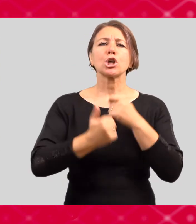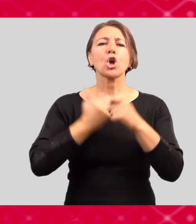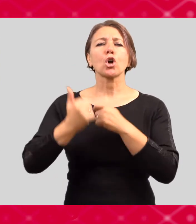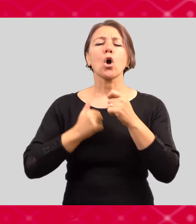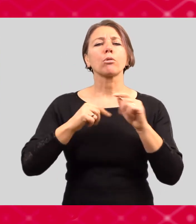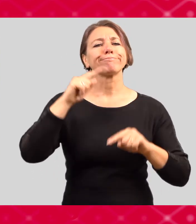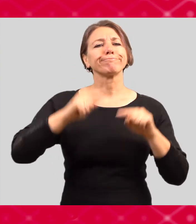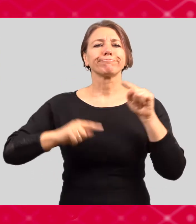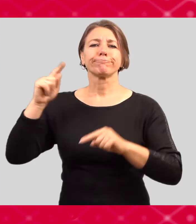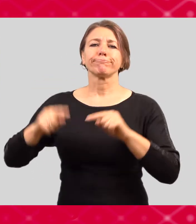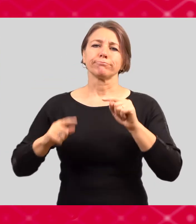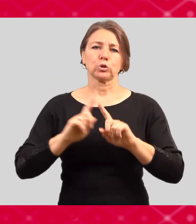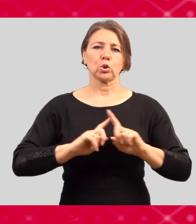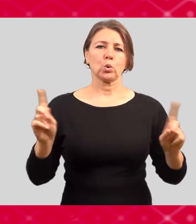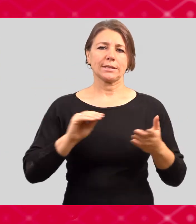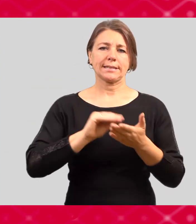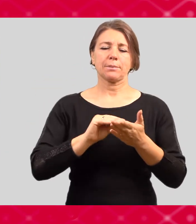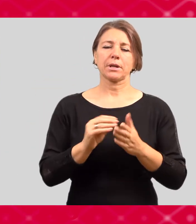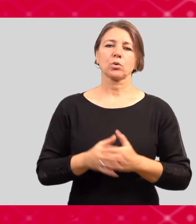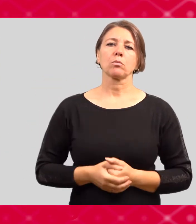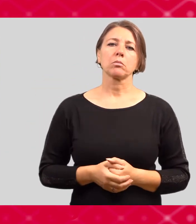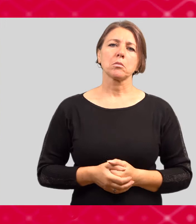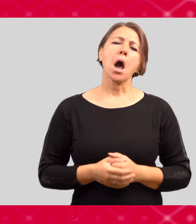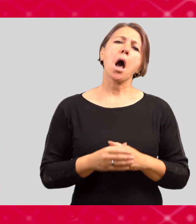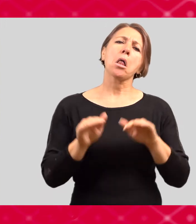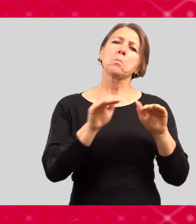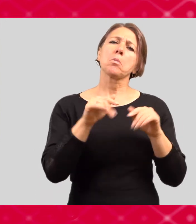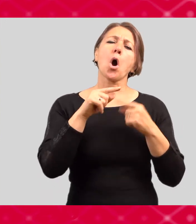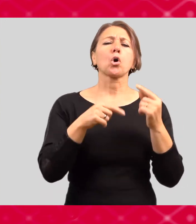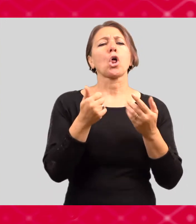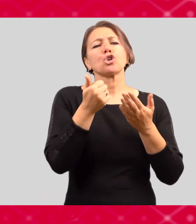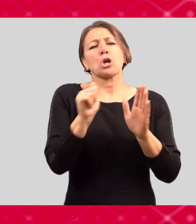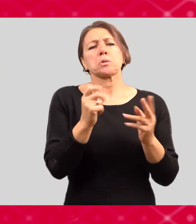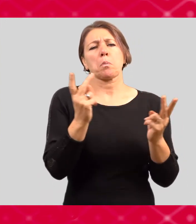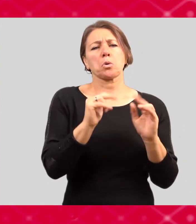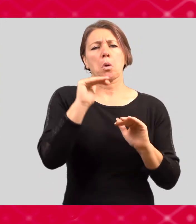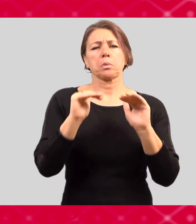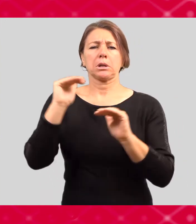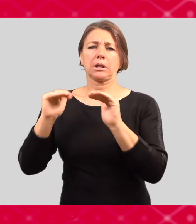v každém akademickém roce trošičku jiná. Ale je to v řádu 100 korun.